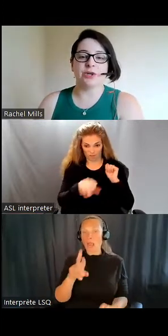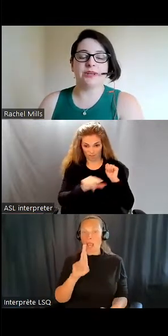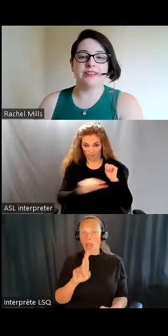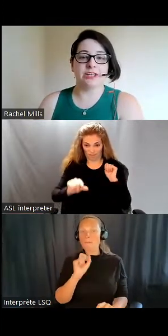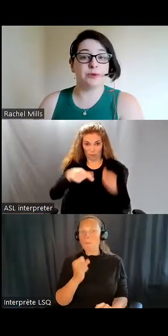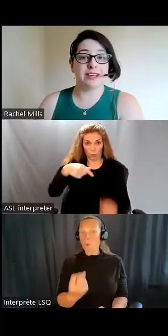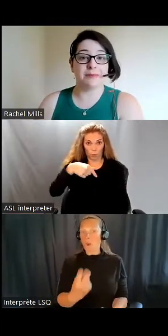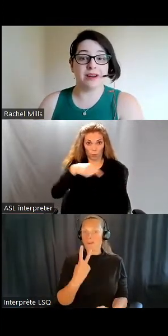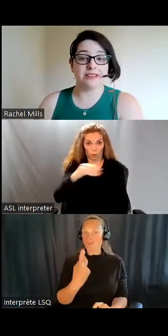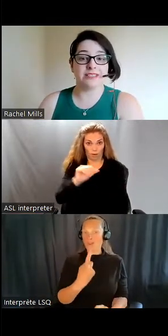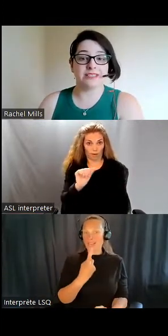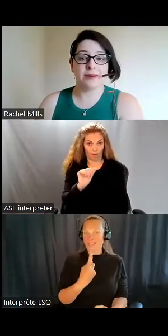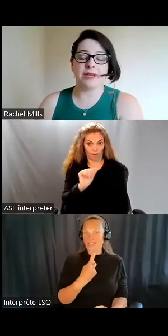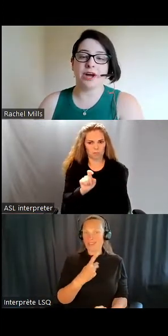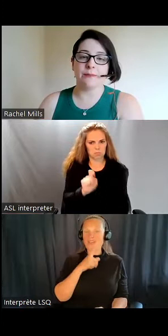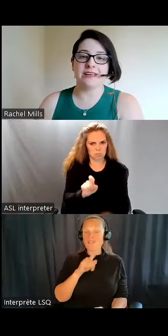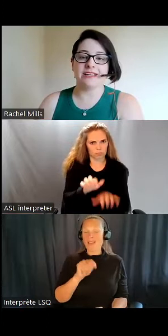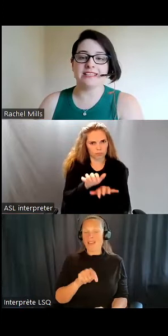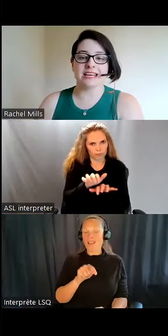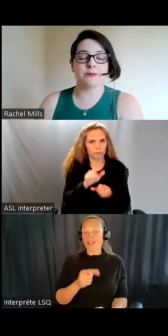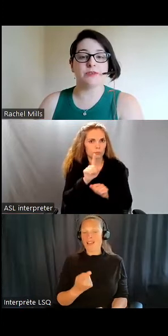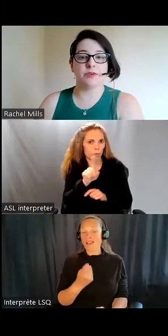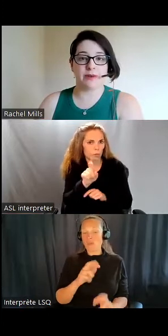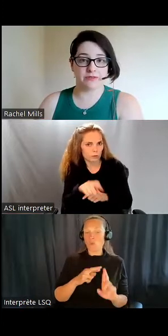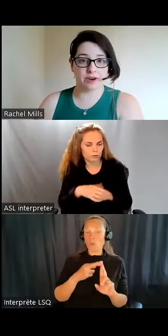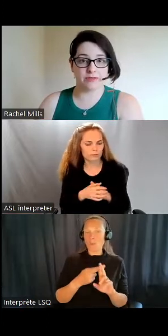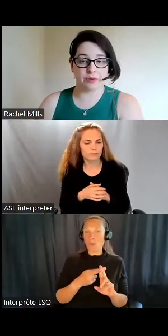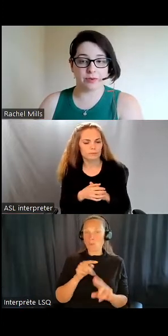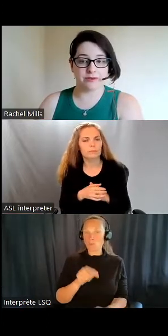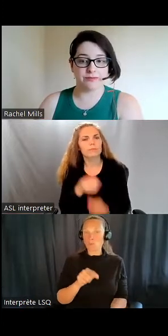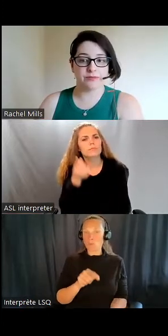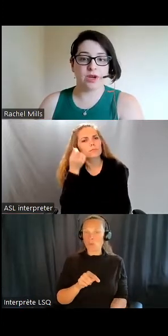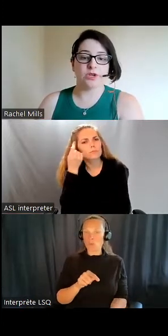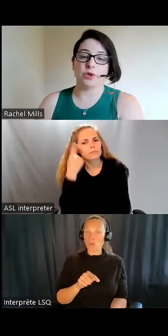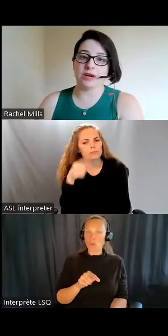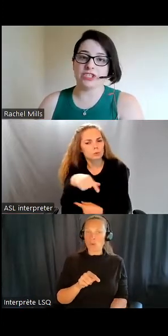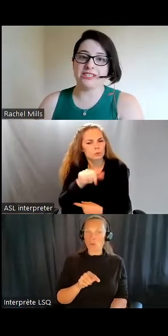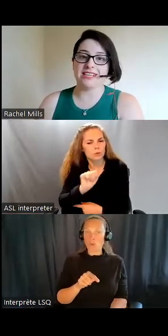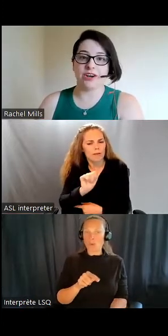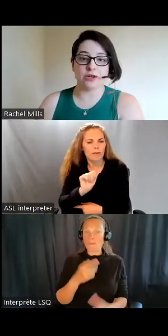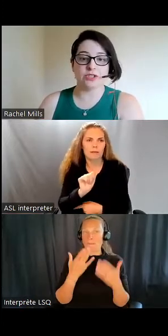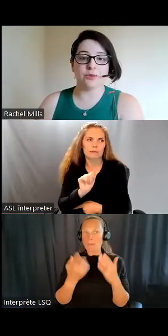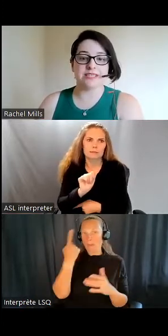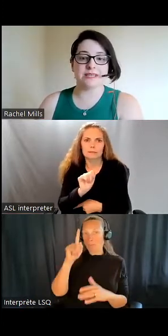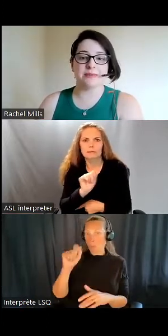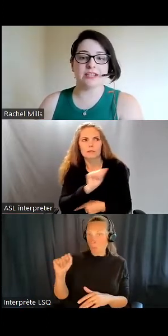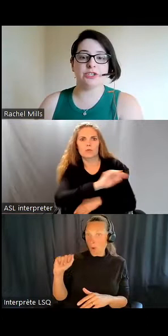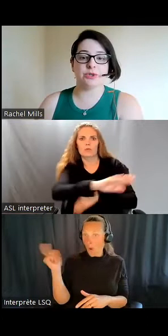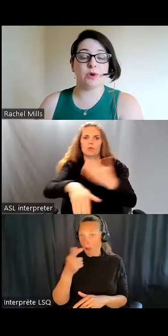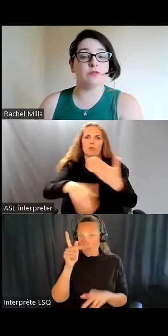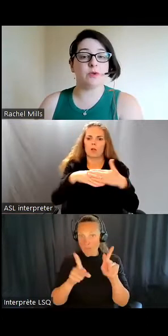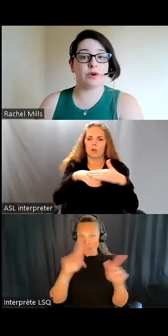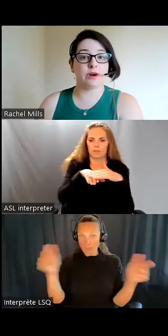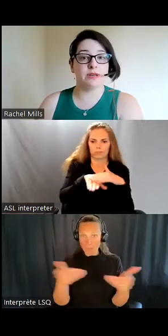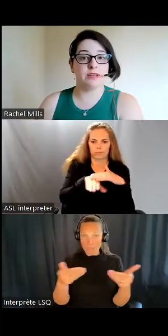Nous comprenons que la boîte de questions-réponses n'est peut-être pas un format accessible à tous. Les questions peuvent